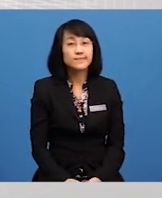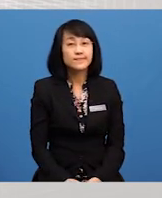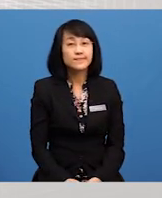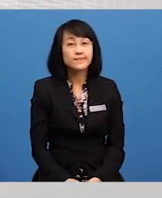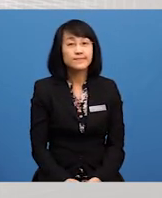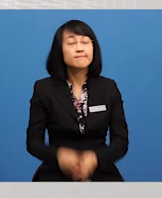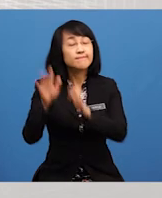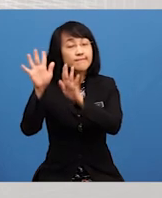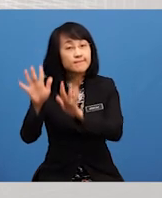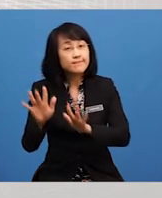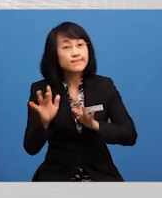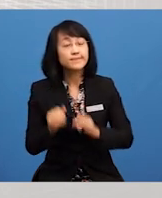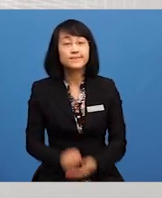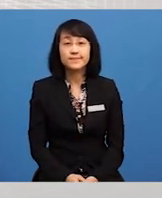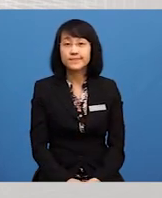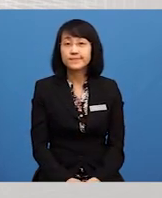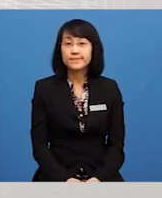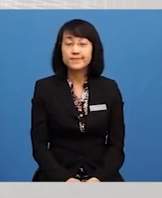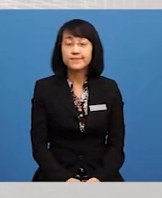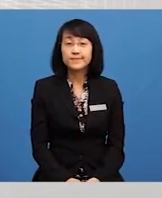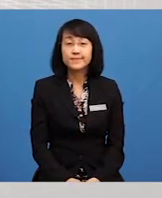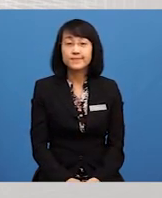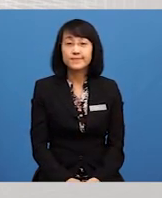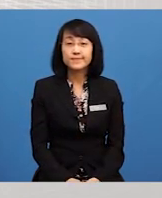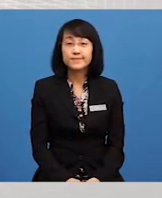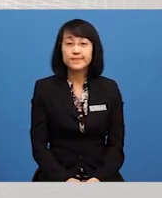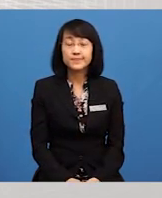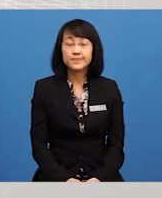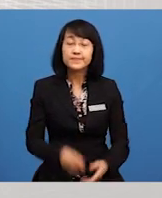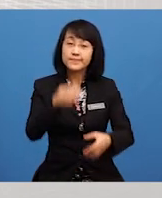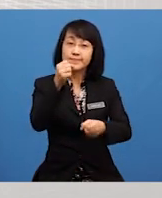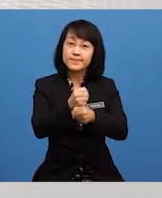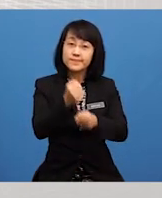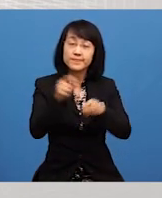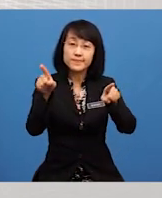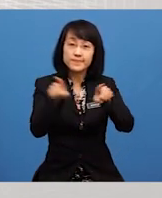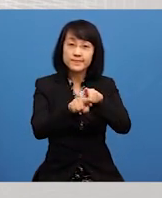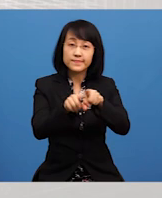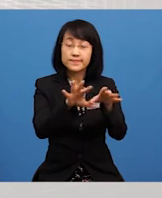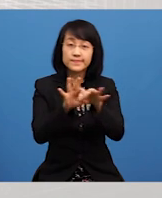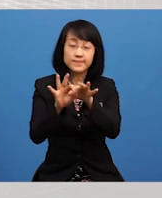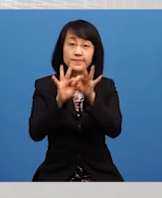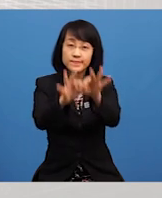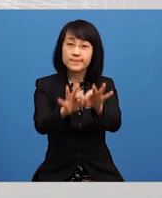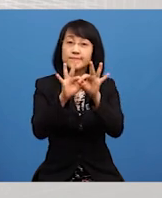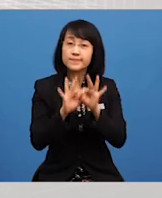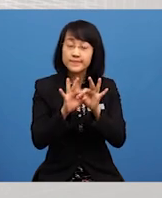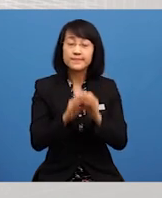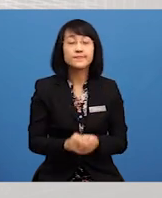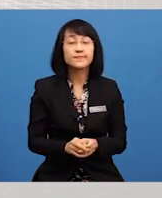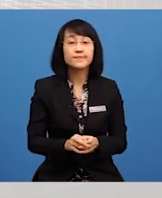Simpati Kelapan, Kerjasama Sembilan Peramah